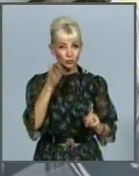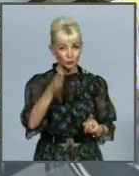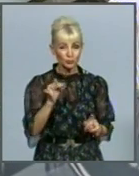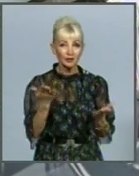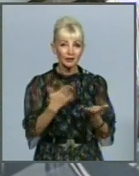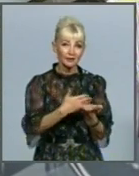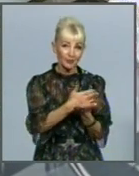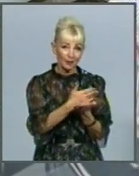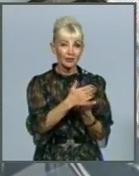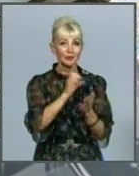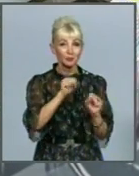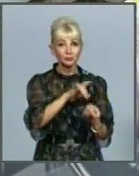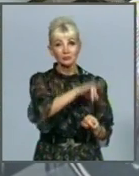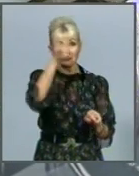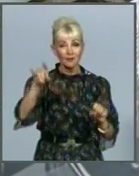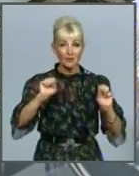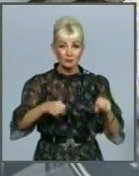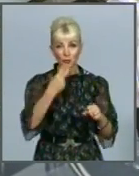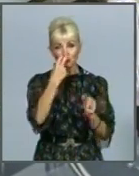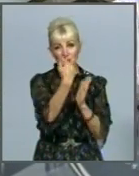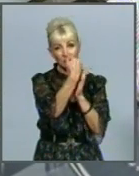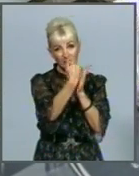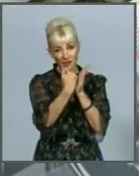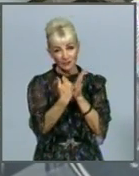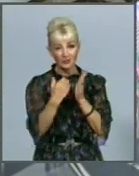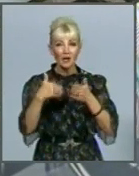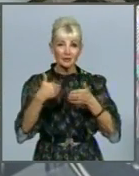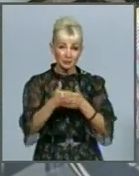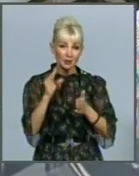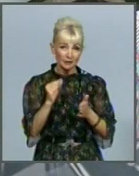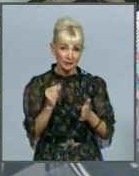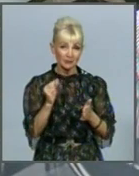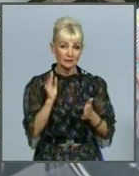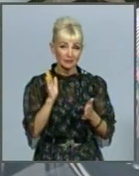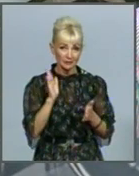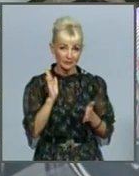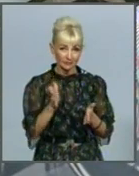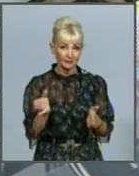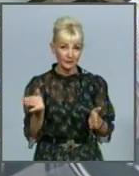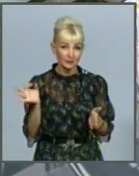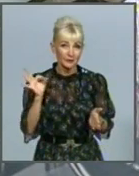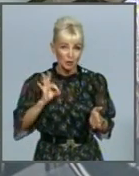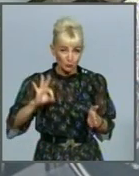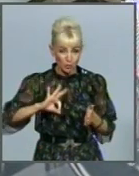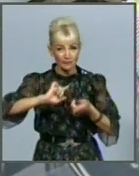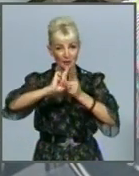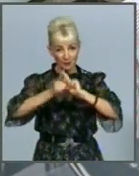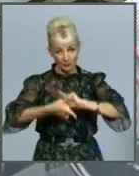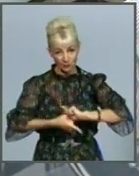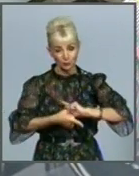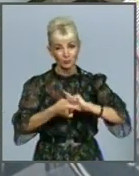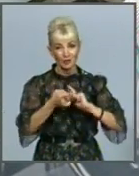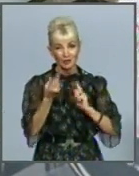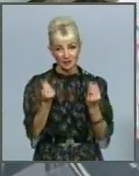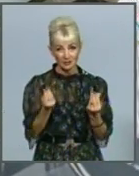направлення будуть доступні, побачимо свій графік, зочетаємо відпусків, прийдемо і використовуємо ті гроші, які є. Тобто, ви просто приходите і, по